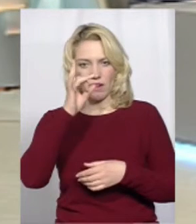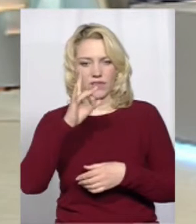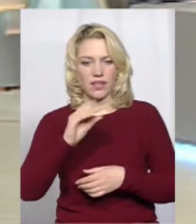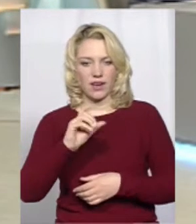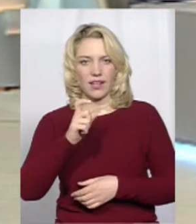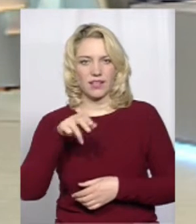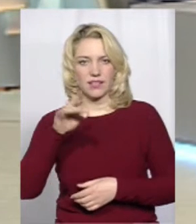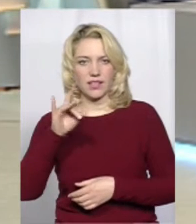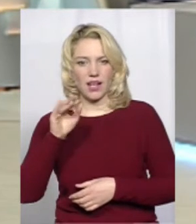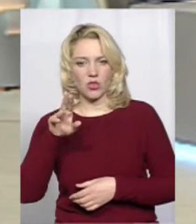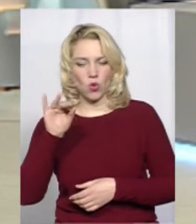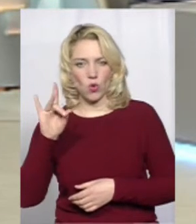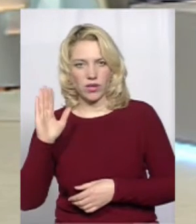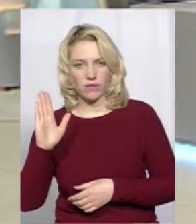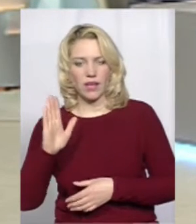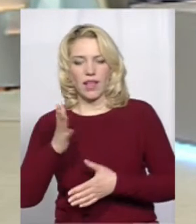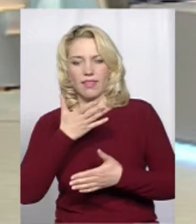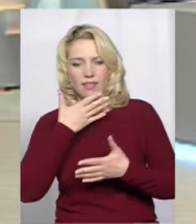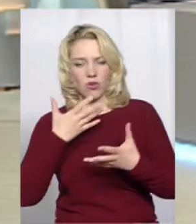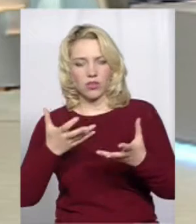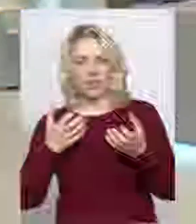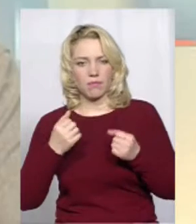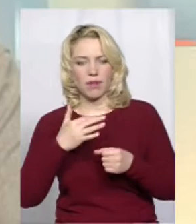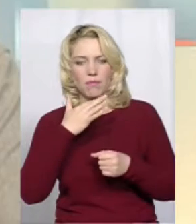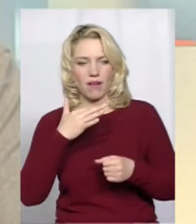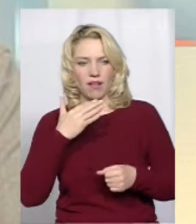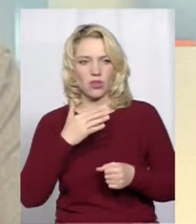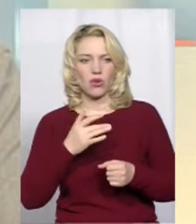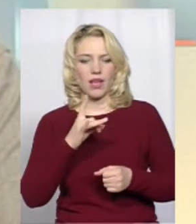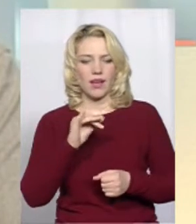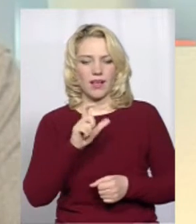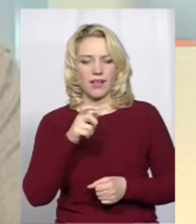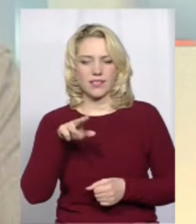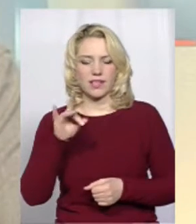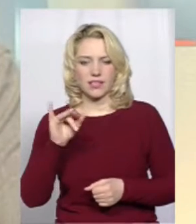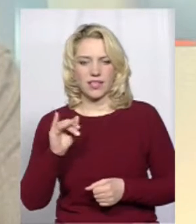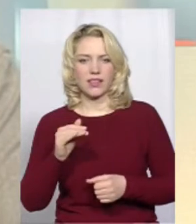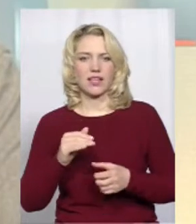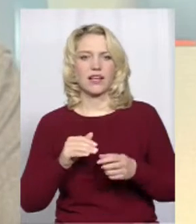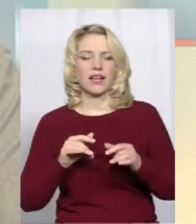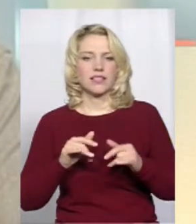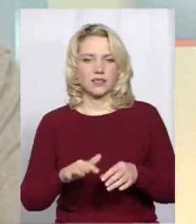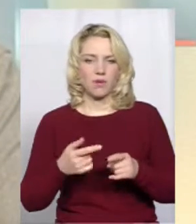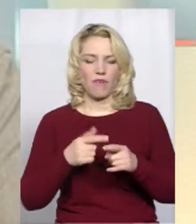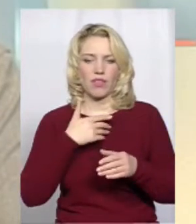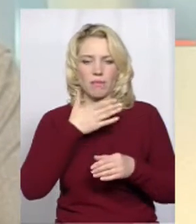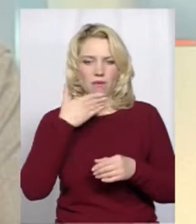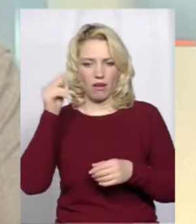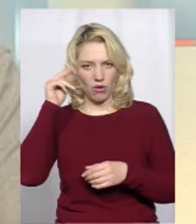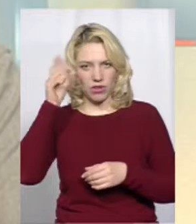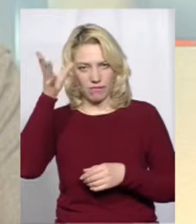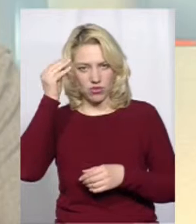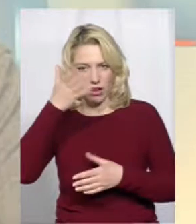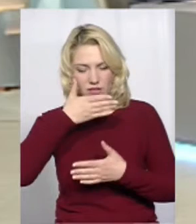реєстраційні справи. Там є багато дуже нюансів. Ми не прийшли навчання поки що, але наразі триває процес